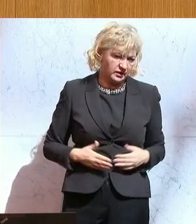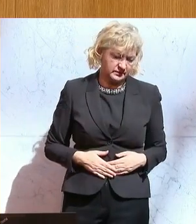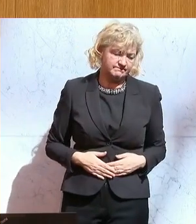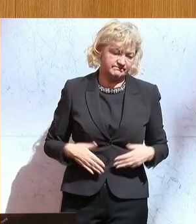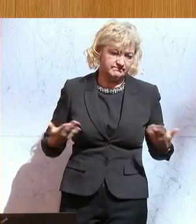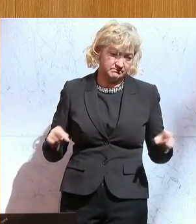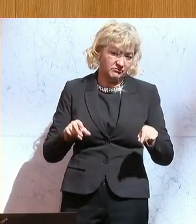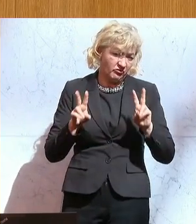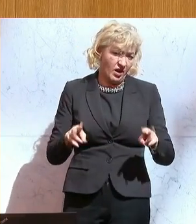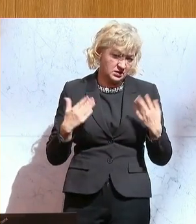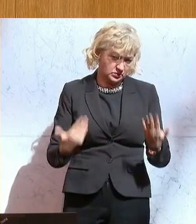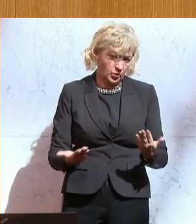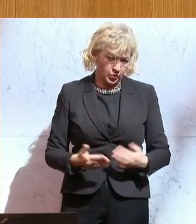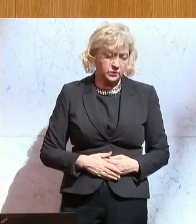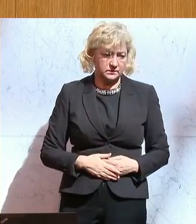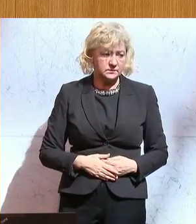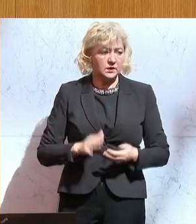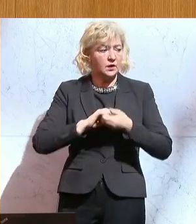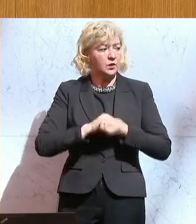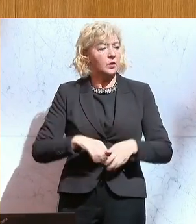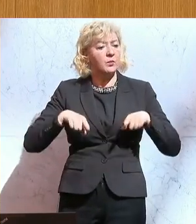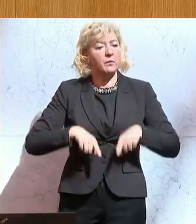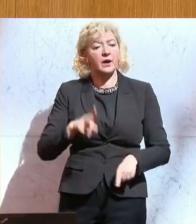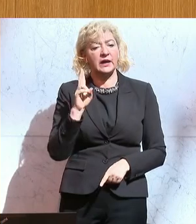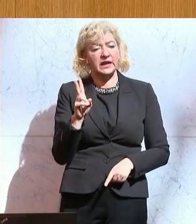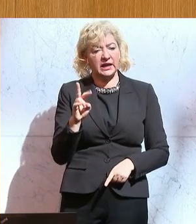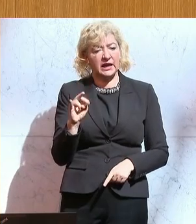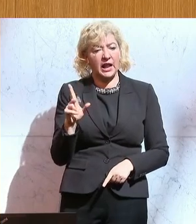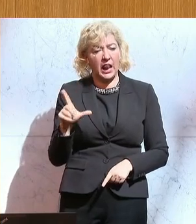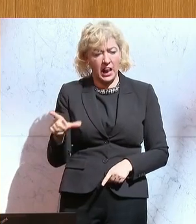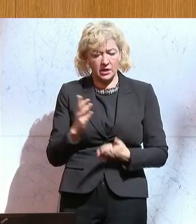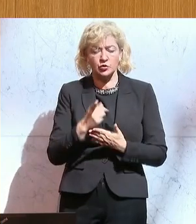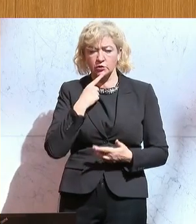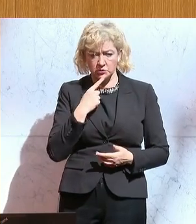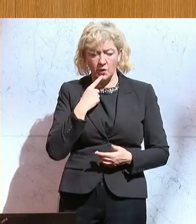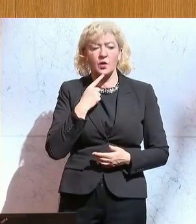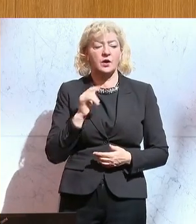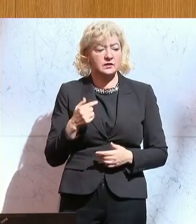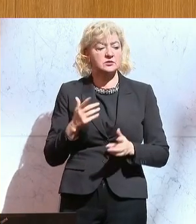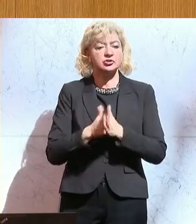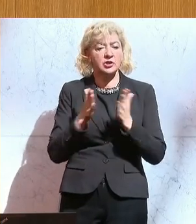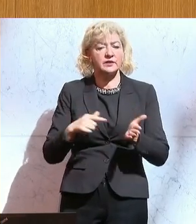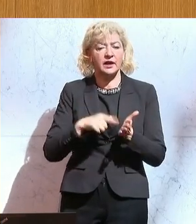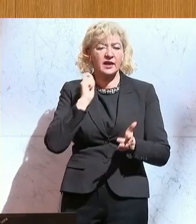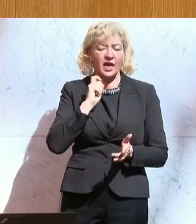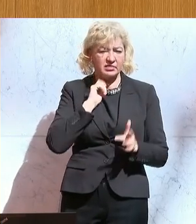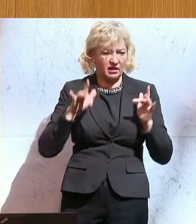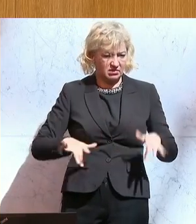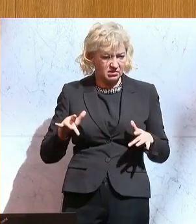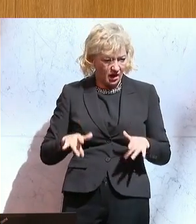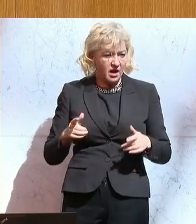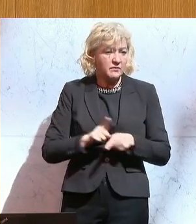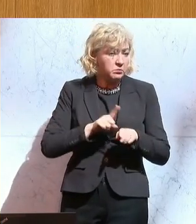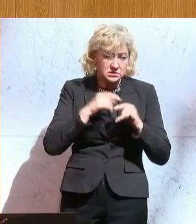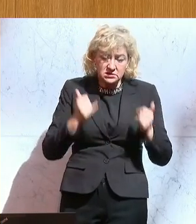ist Faktum. Der Klubobmann Kickl hat bereits davon gesprochen, dass wir die Schäden in Kärnten haben, wo die Leute noch immer auf ihrem